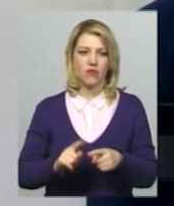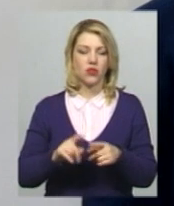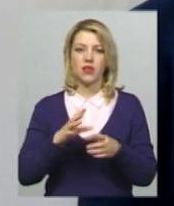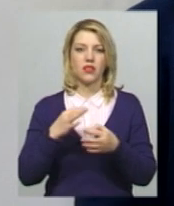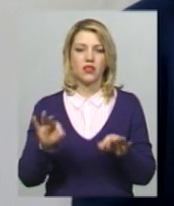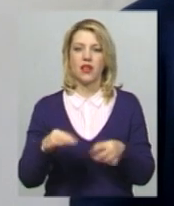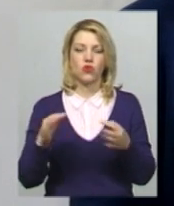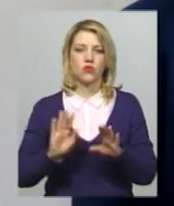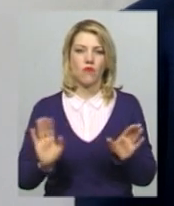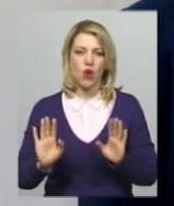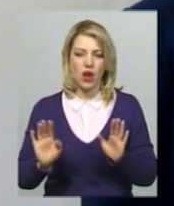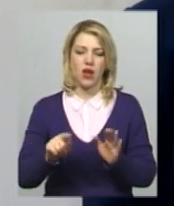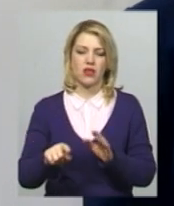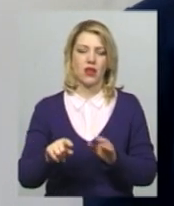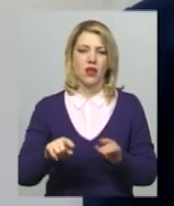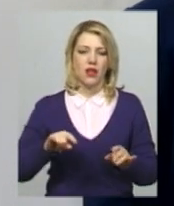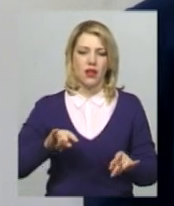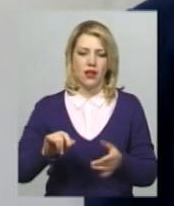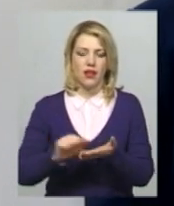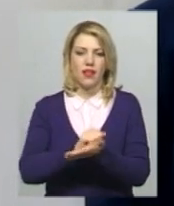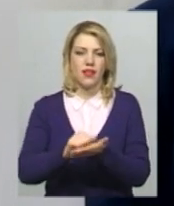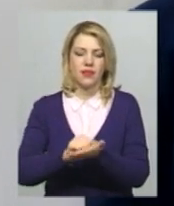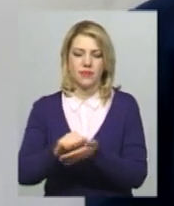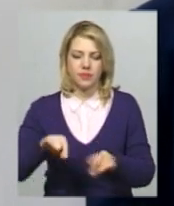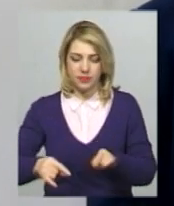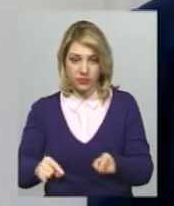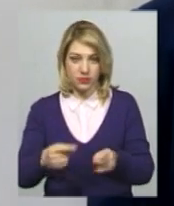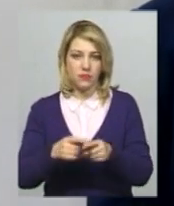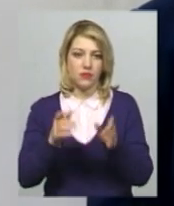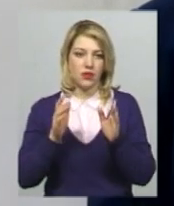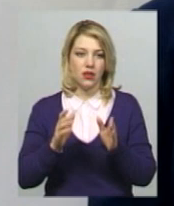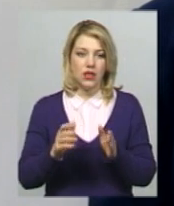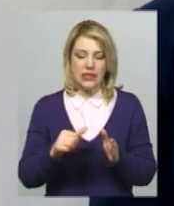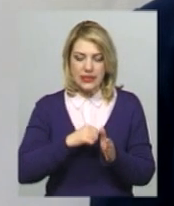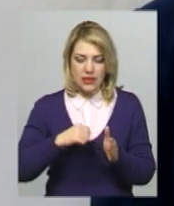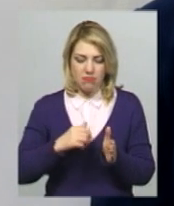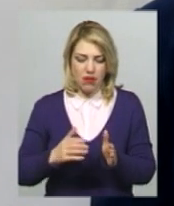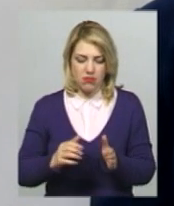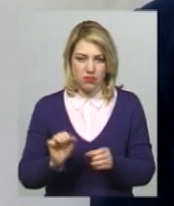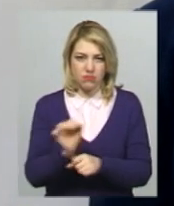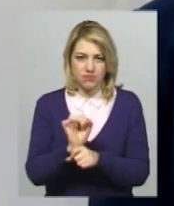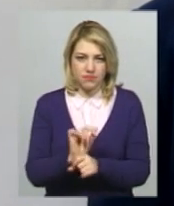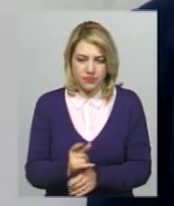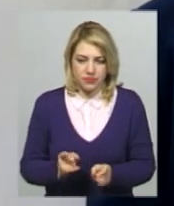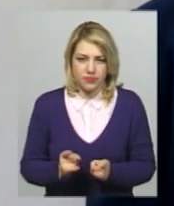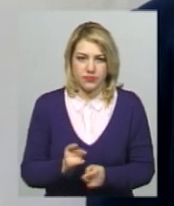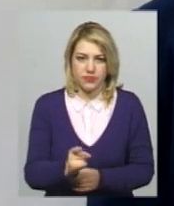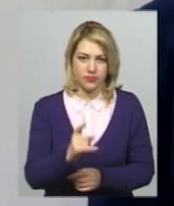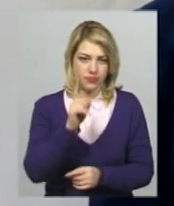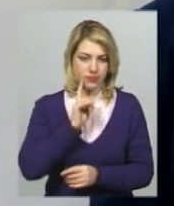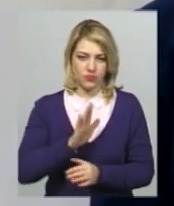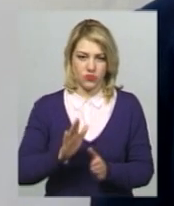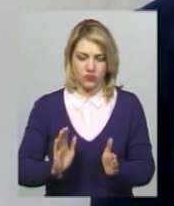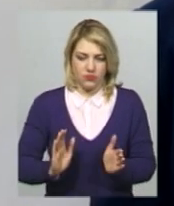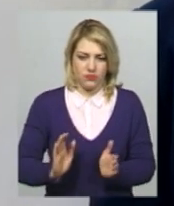ремонтувати латками. Окрім того, дуже вузька сама проїжджа частина і доволі часто виникали питання,